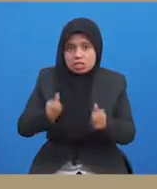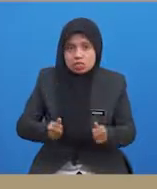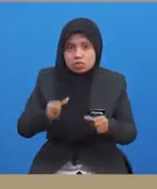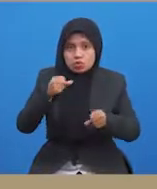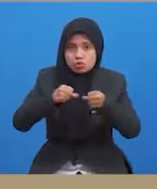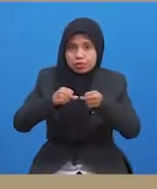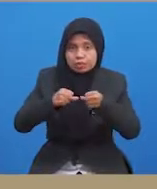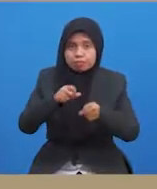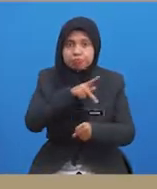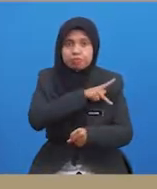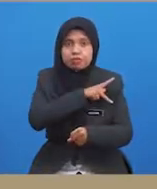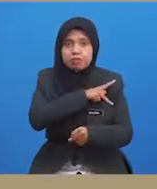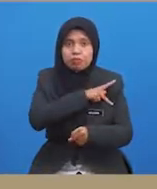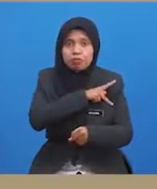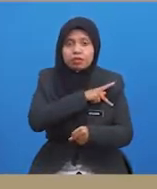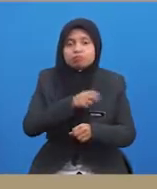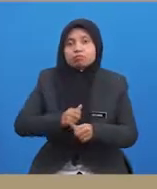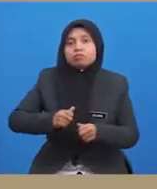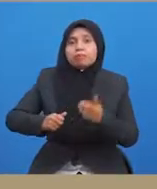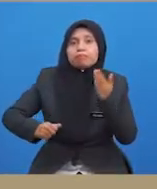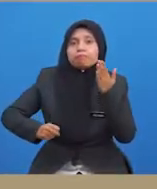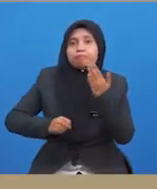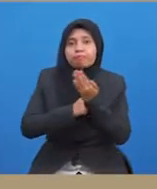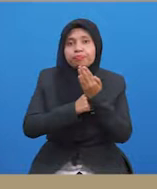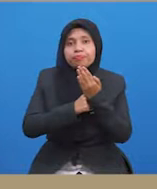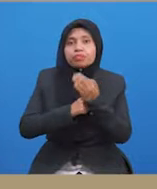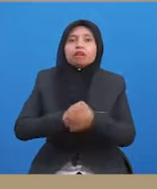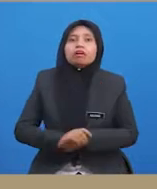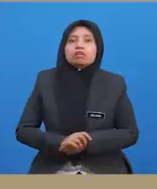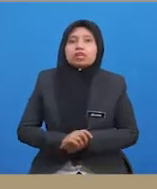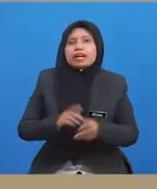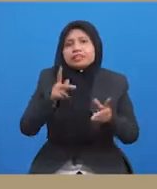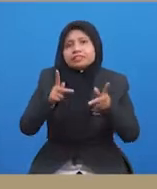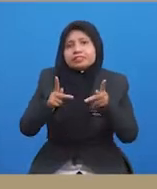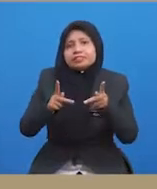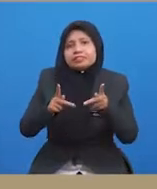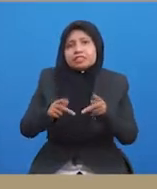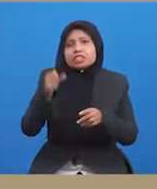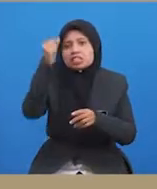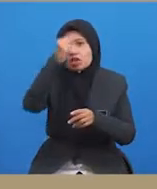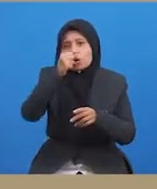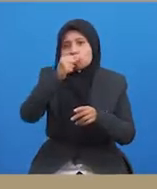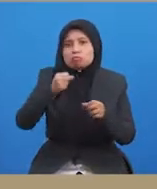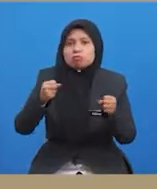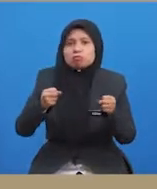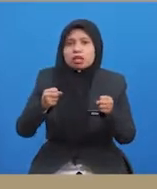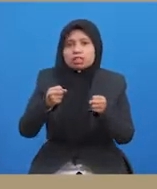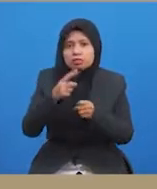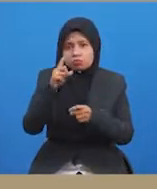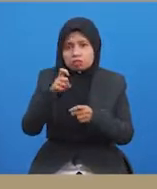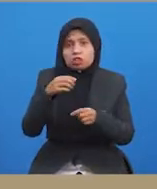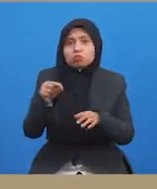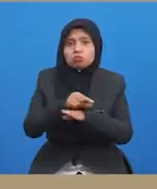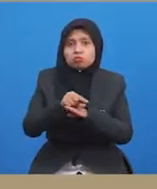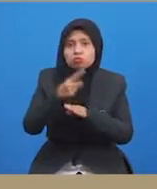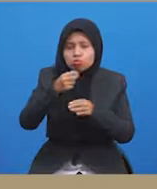pegawai maupun oleh penyokong. Sikap agresif kadangkala diperlukan dalam sukan untuk menyerang